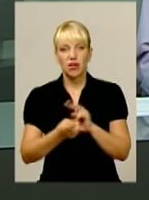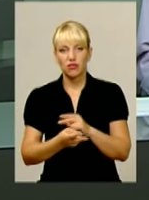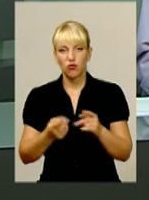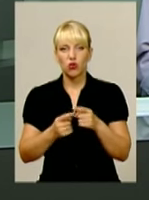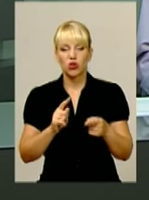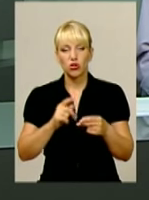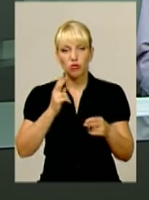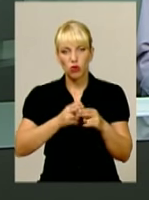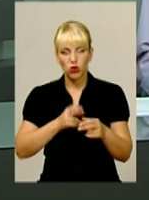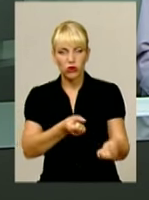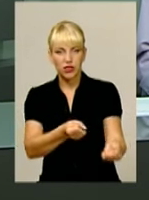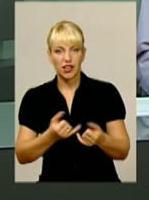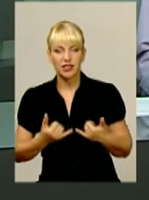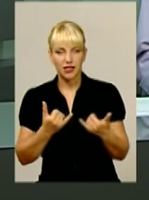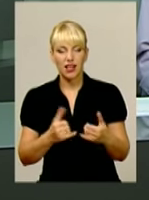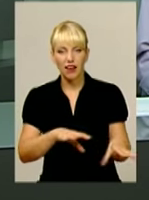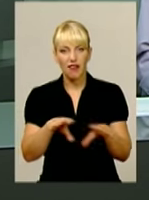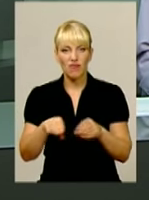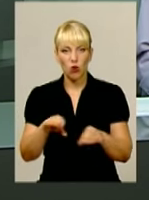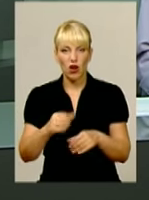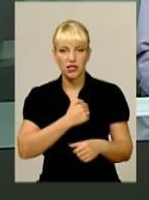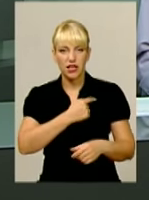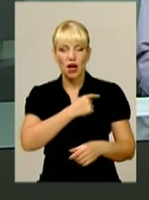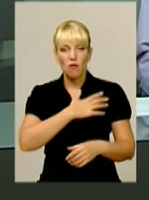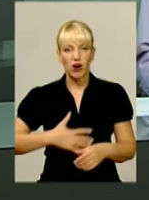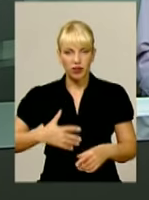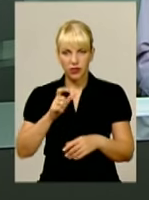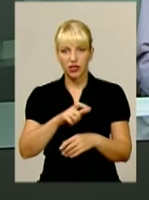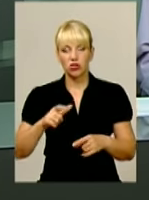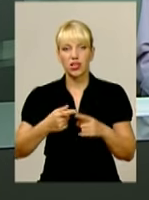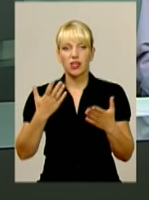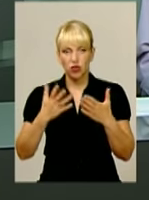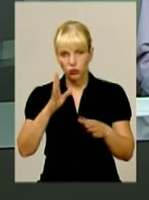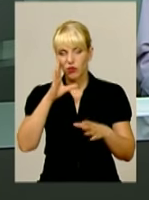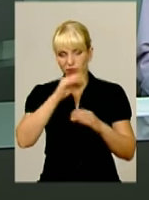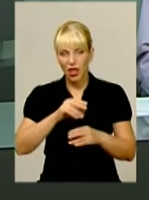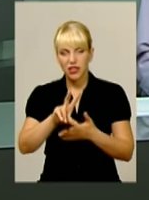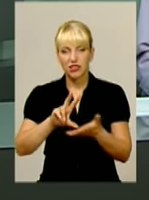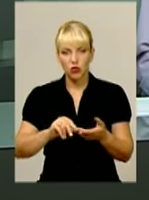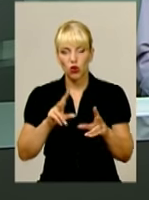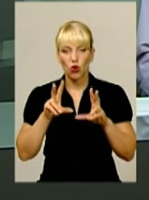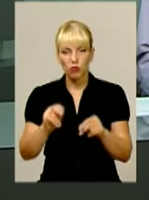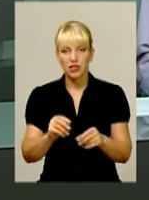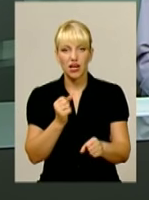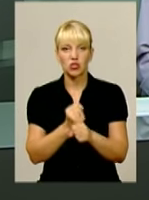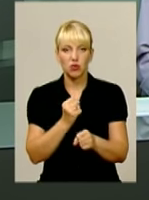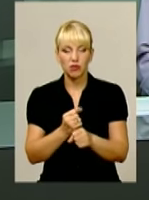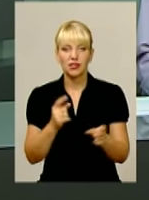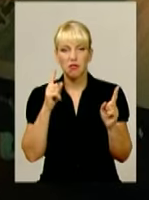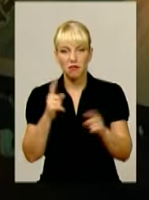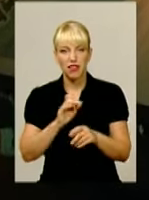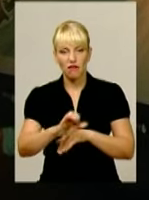транспорт для евакуації. Якщо перший зразок виявиться вдалим, обіцяють налагодити справжнє міні-виробництво.